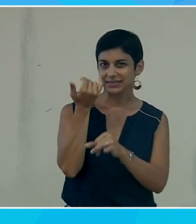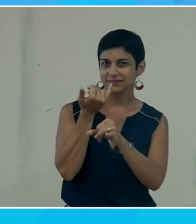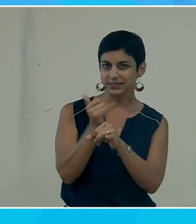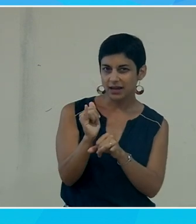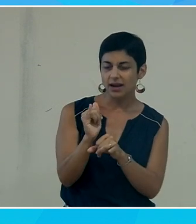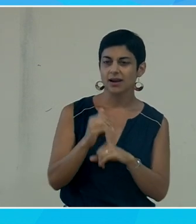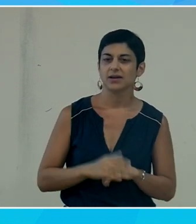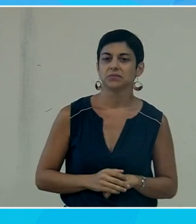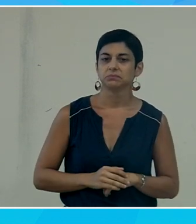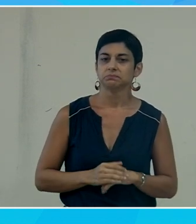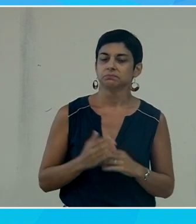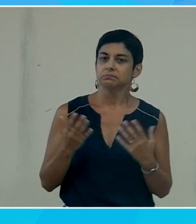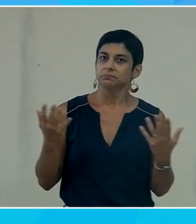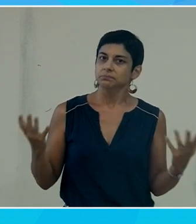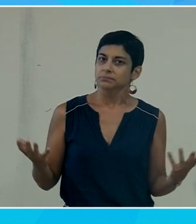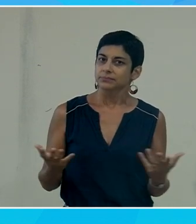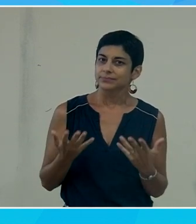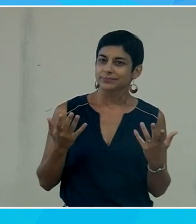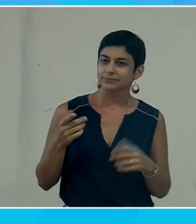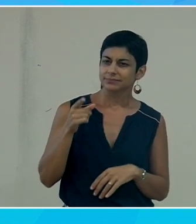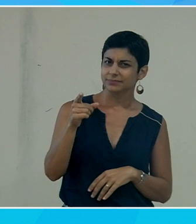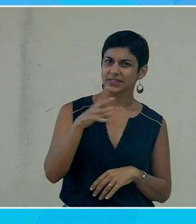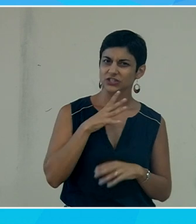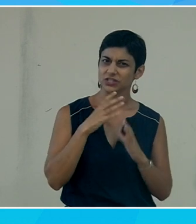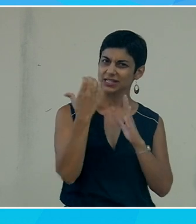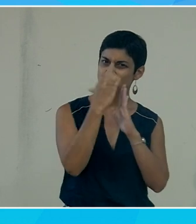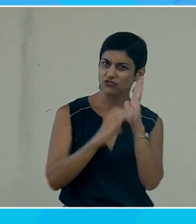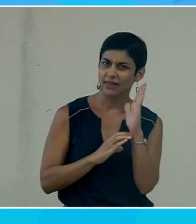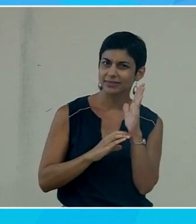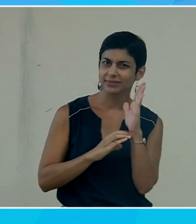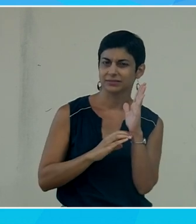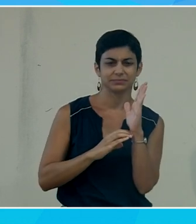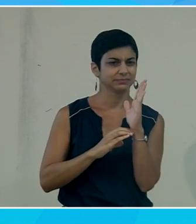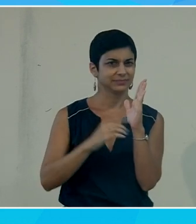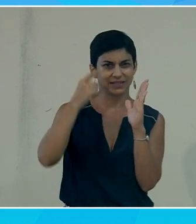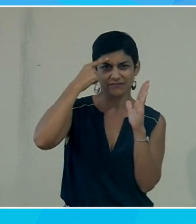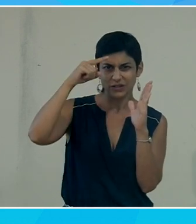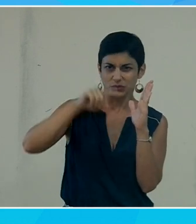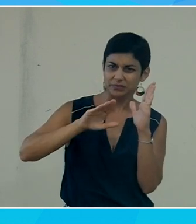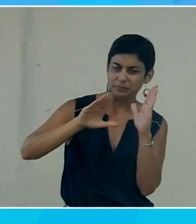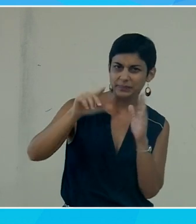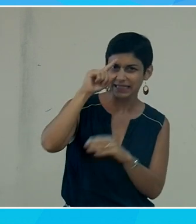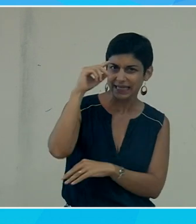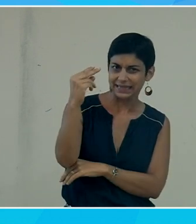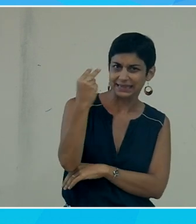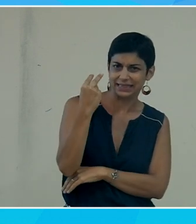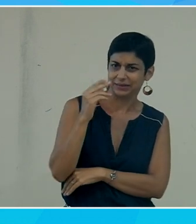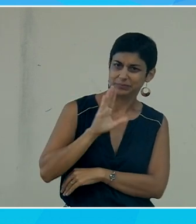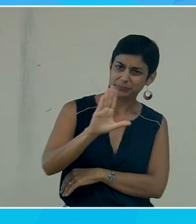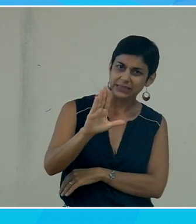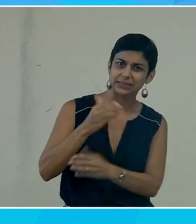est-ce que vous avez une charte quelle est l'éthique en fait de Microsoft par rapport à cette thématique là